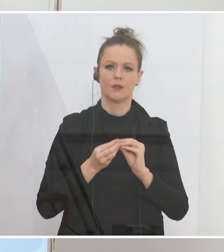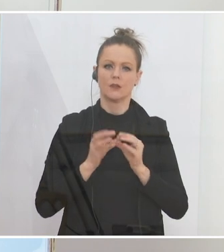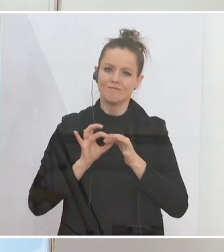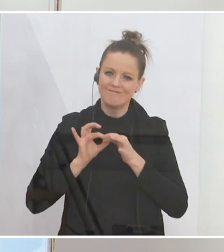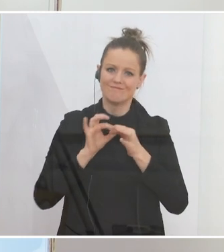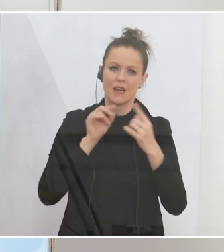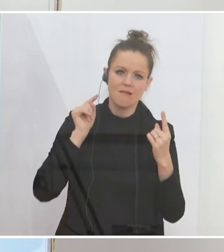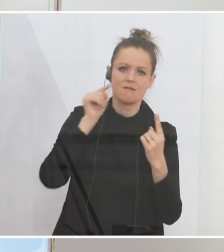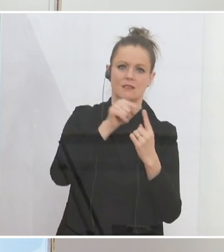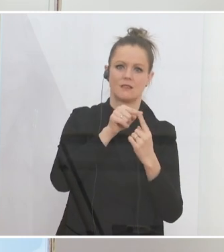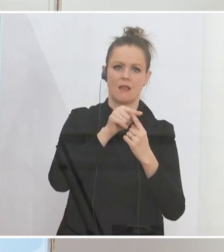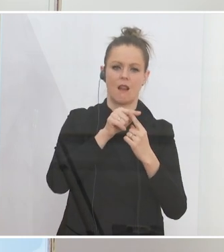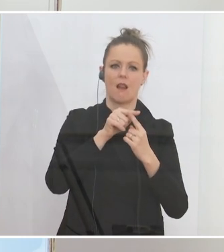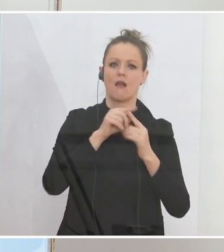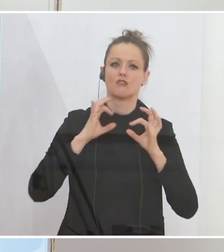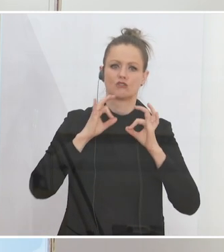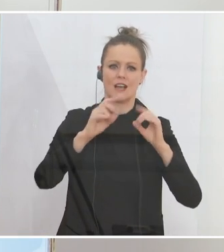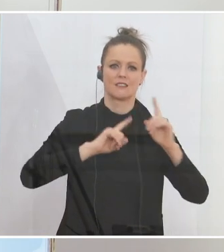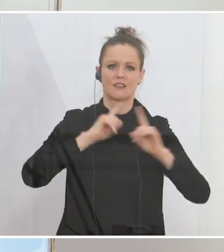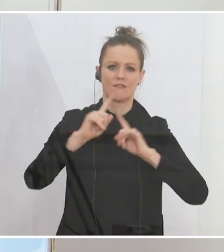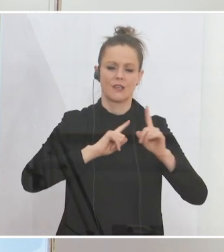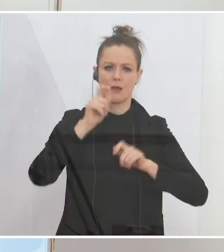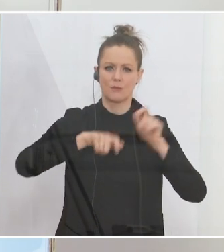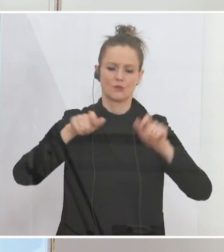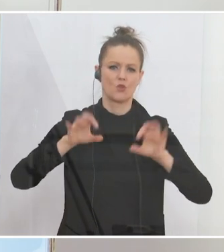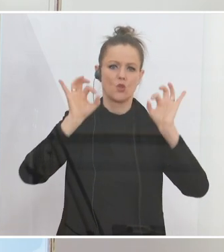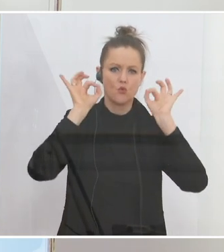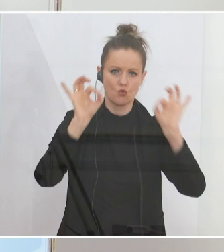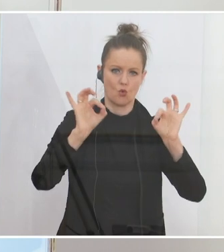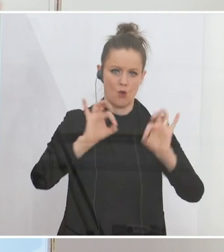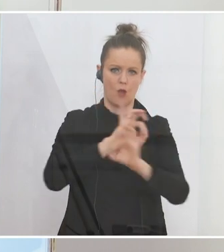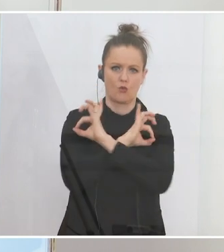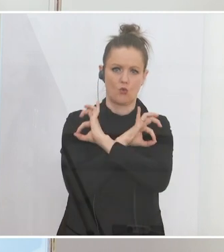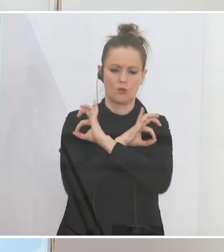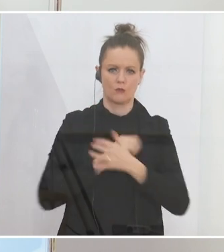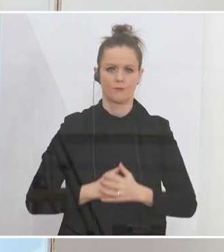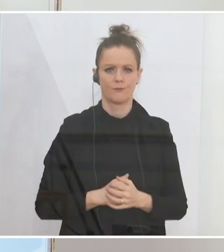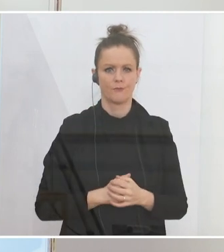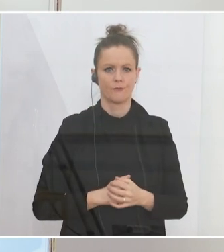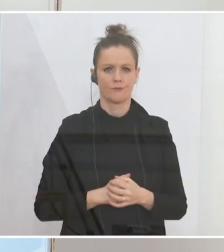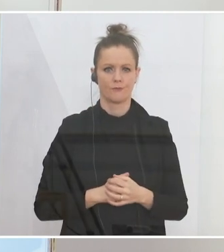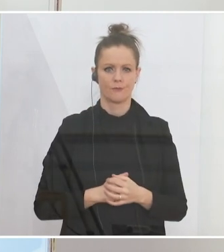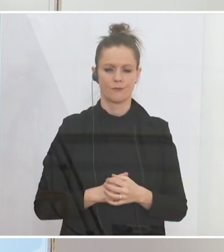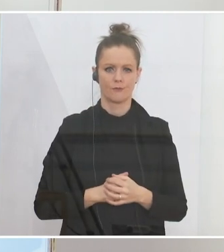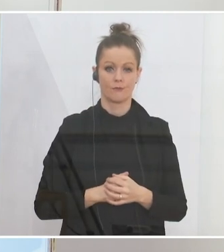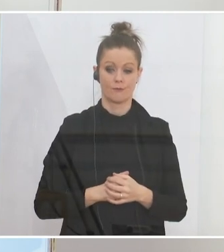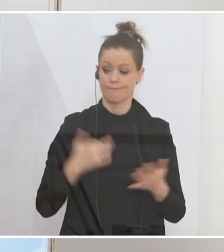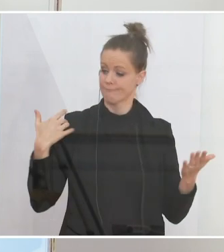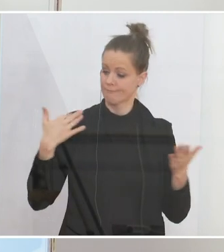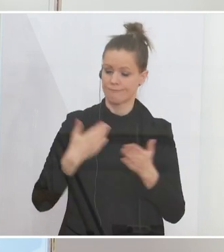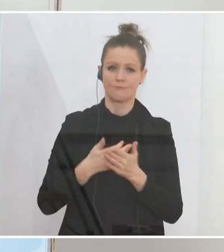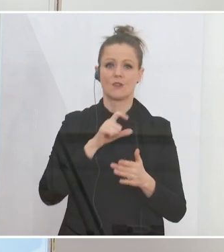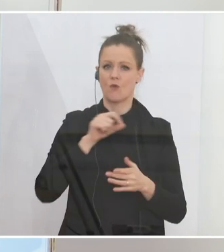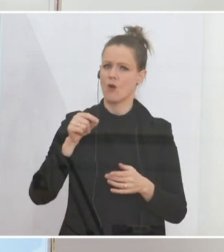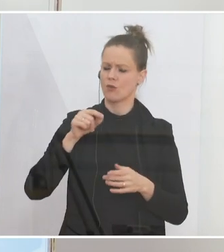Toten im Straßenverkehr wichtig und enorm wichtig sind. Dennoch, wir haben in den letzten Wochen und Monaten gemeinsam